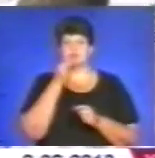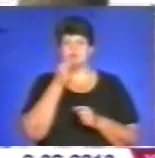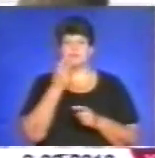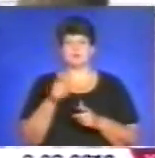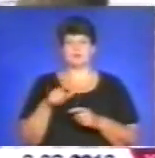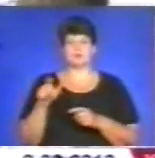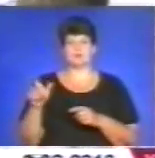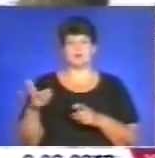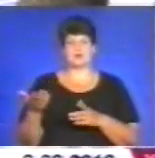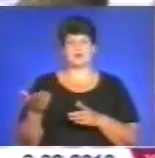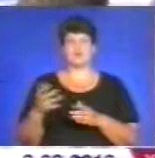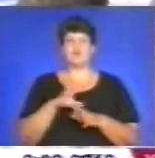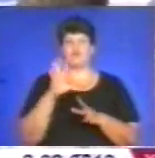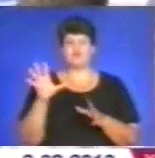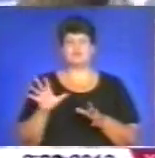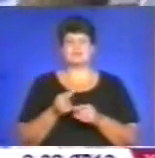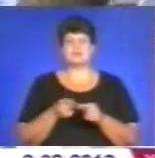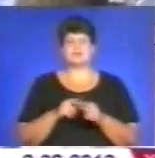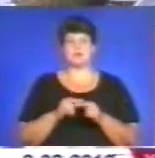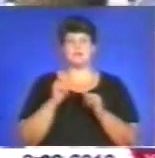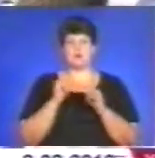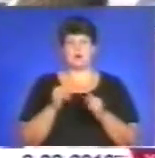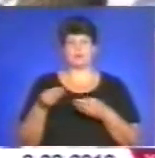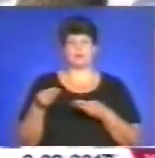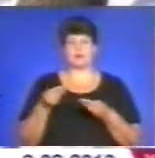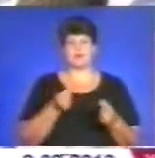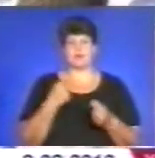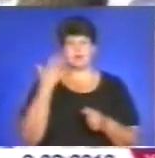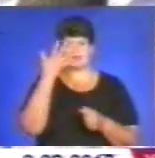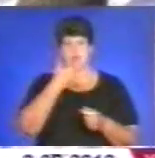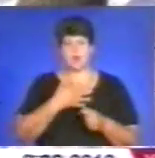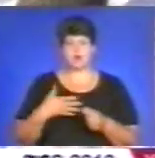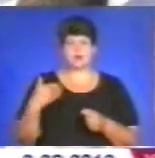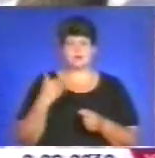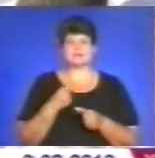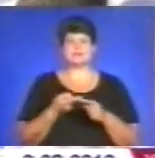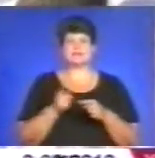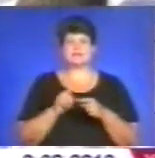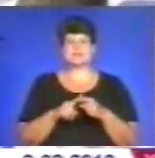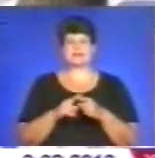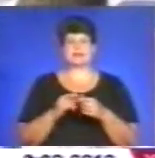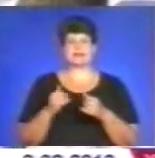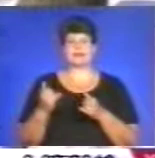людей. Все це, що негативно впливає на організм, а їх тих негативних